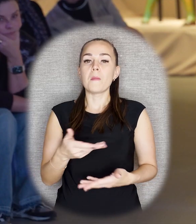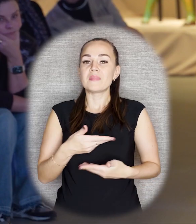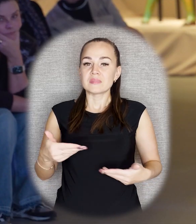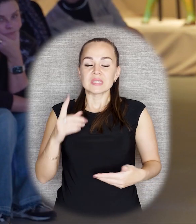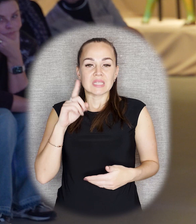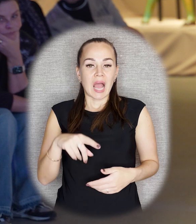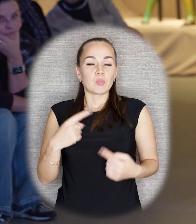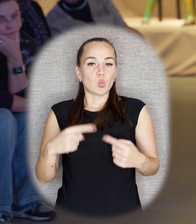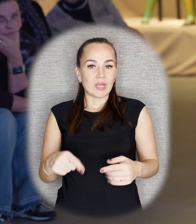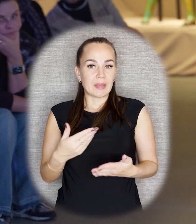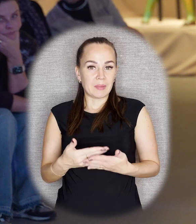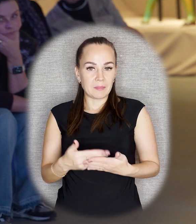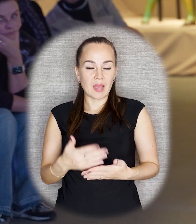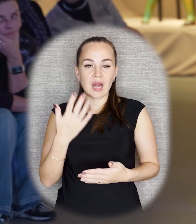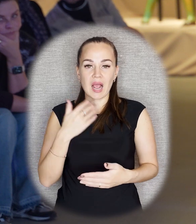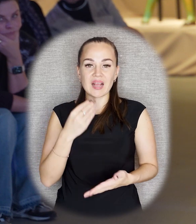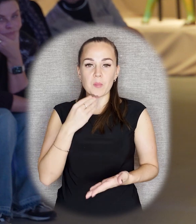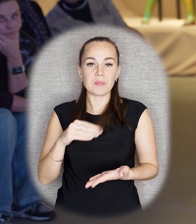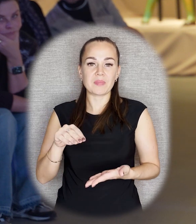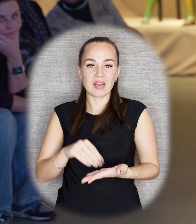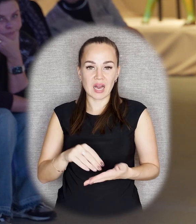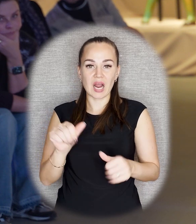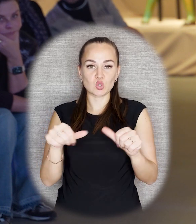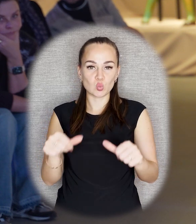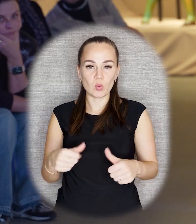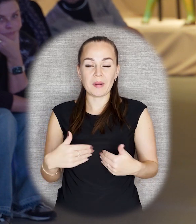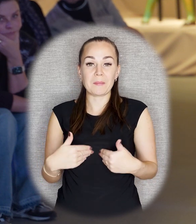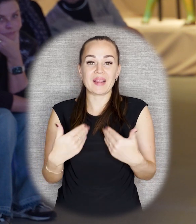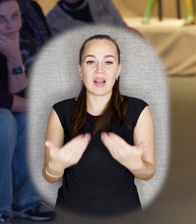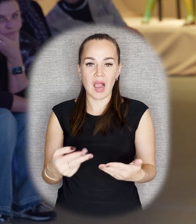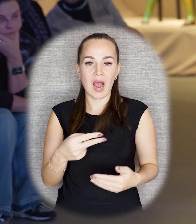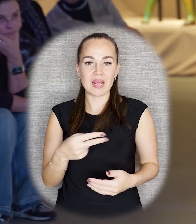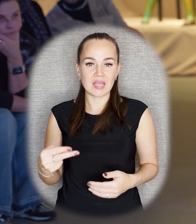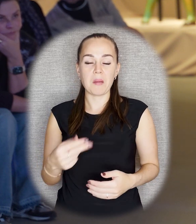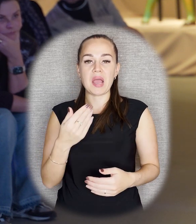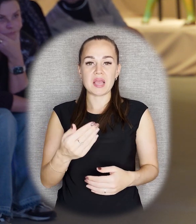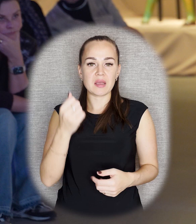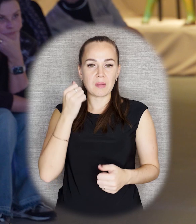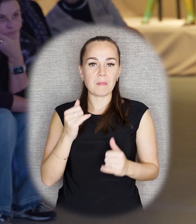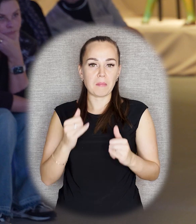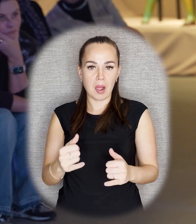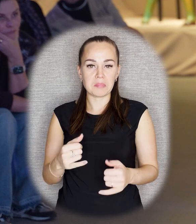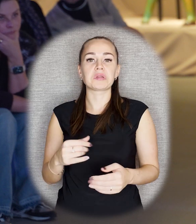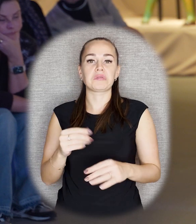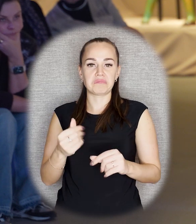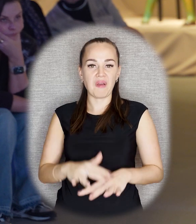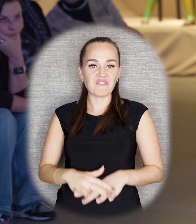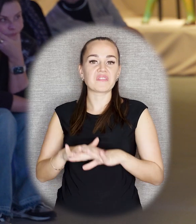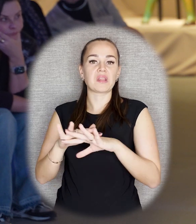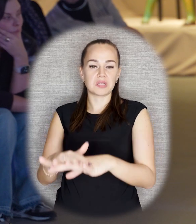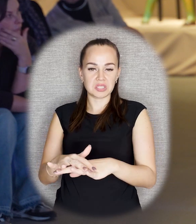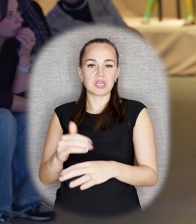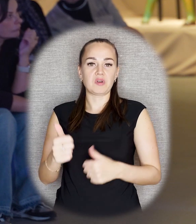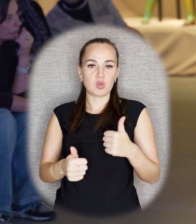и другие примеры, когда, например, в Петрограде скульпторы сами предлагали темы, и их памятники финансировались государством, опять же, в рамках этого